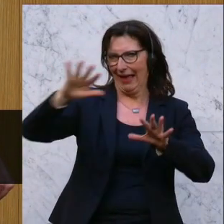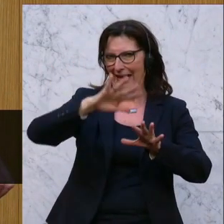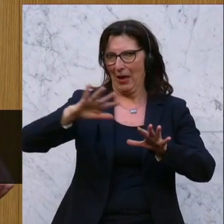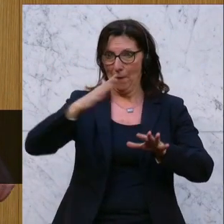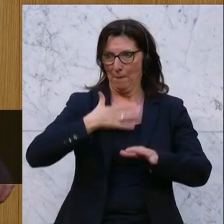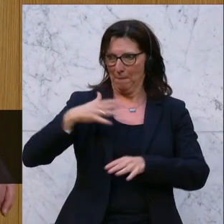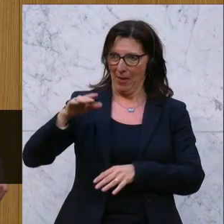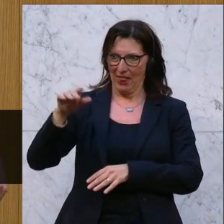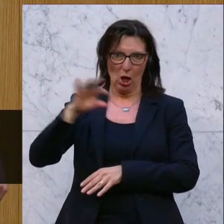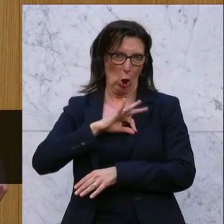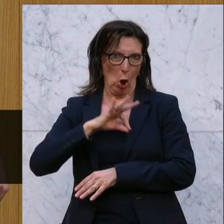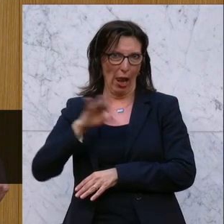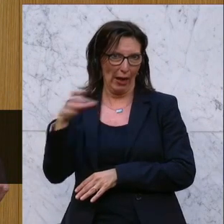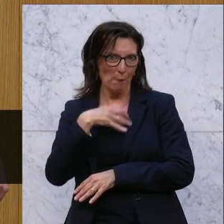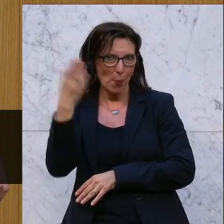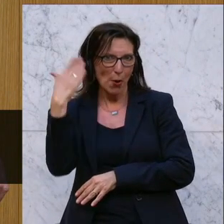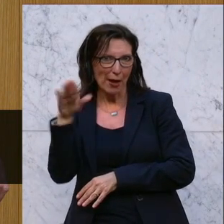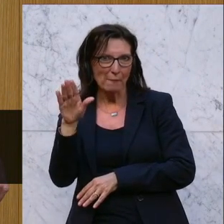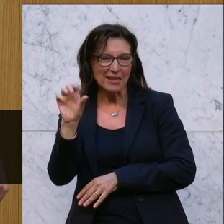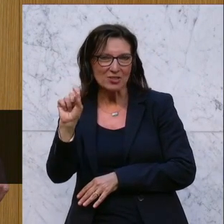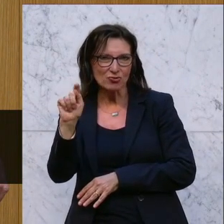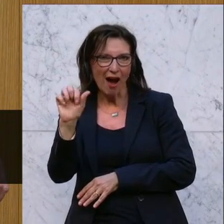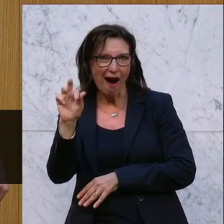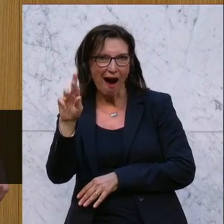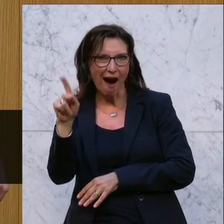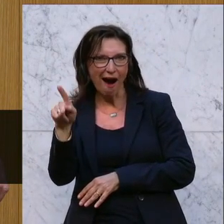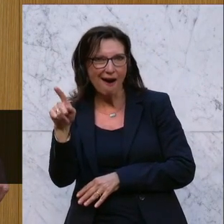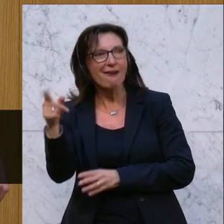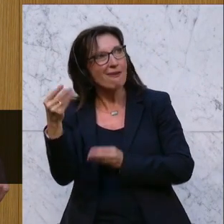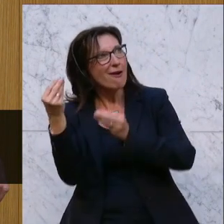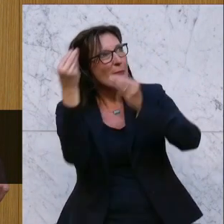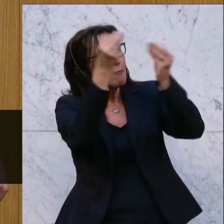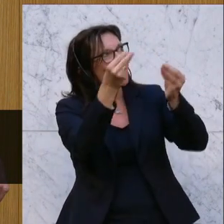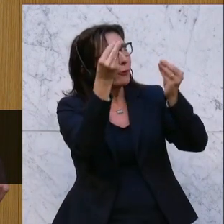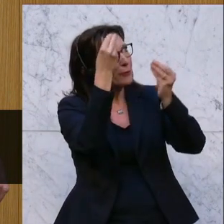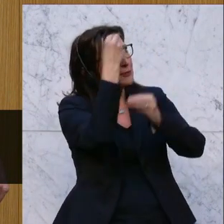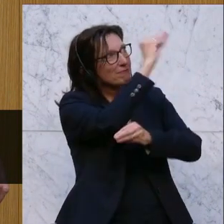Kollegen und Bürgermeisters Christoph Stark begrüßen zu dürfen. Herzlich willkommen!